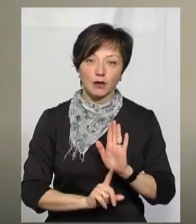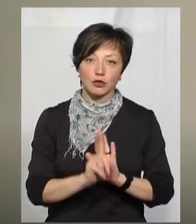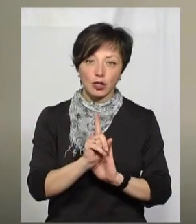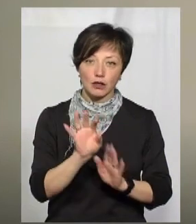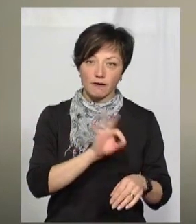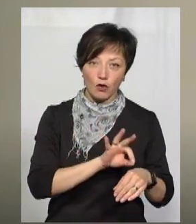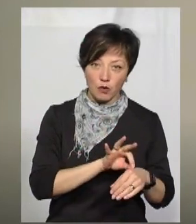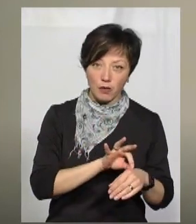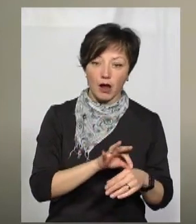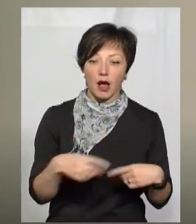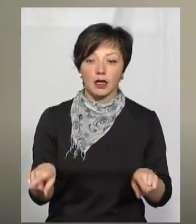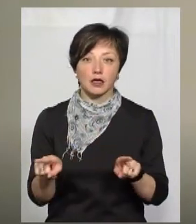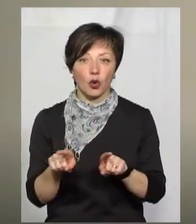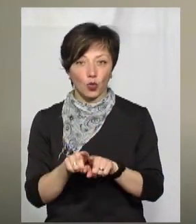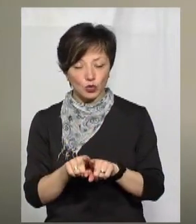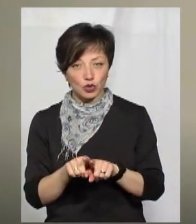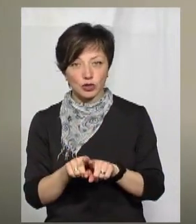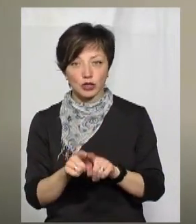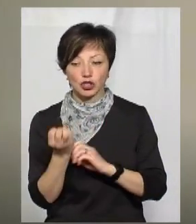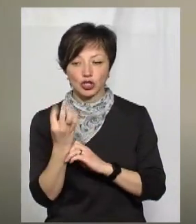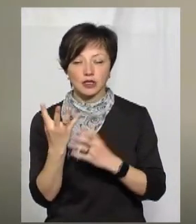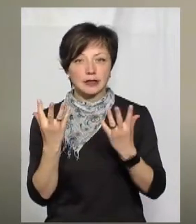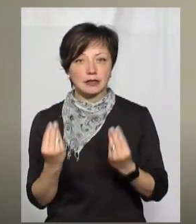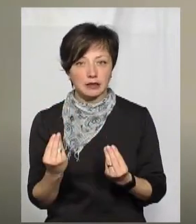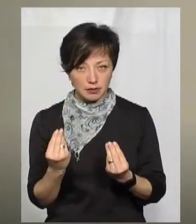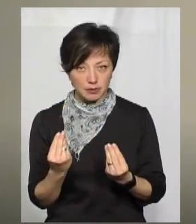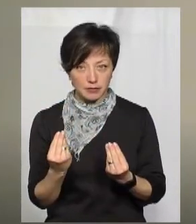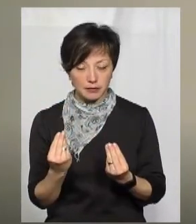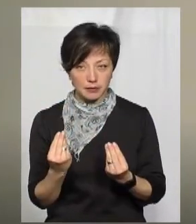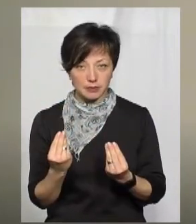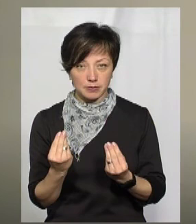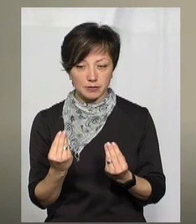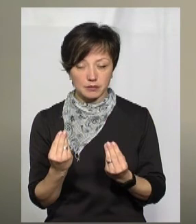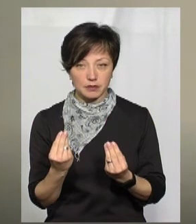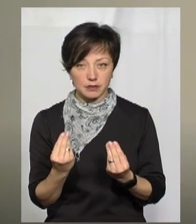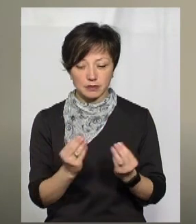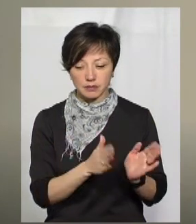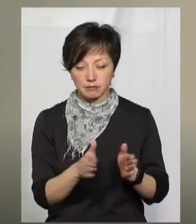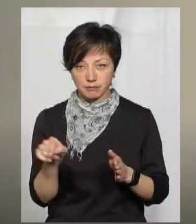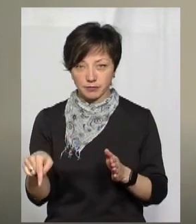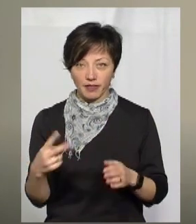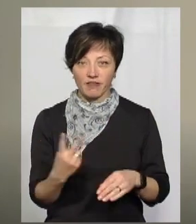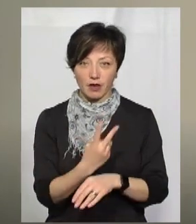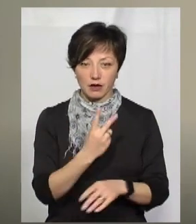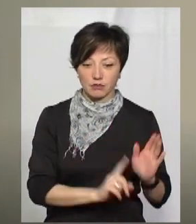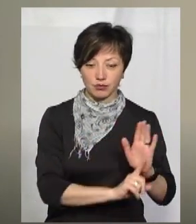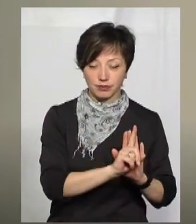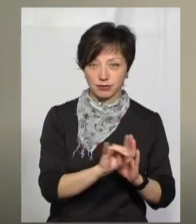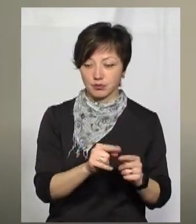початку хвороби, а також на 14-й день двічі